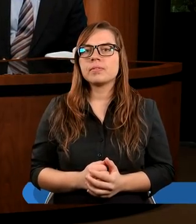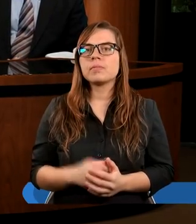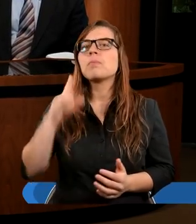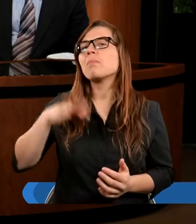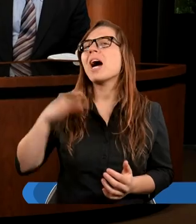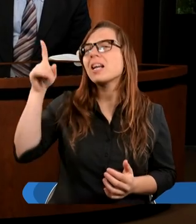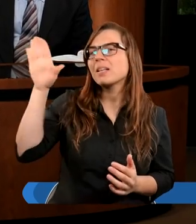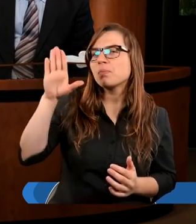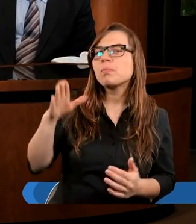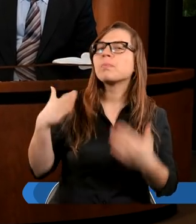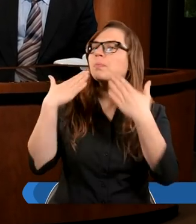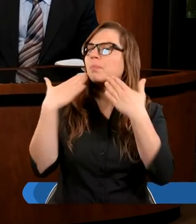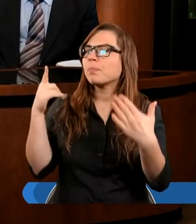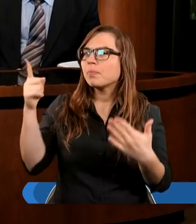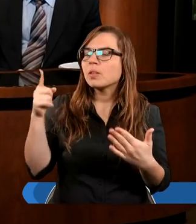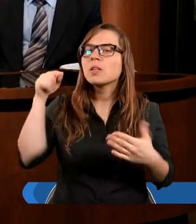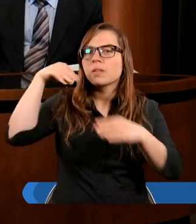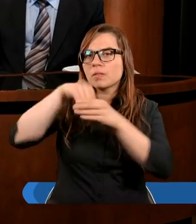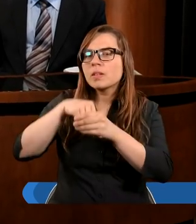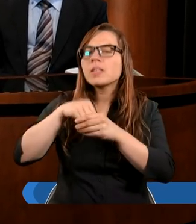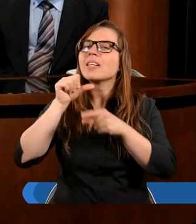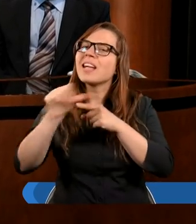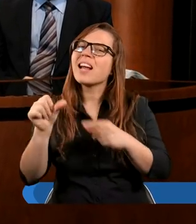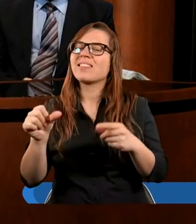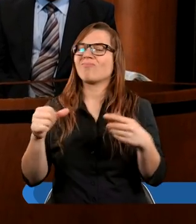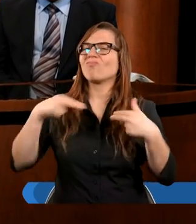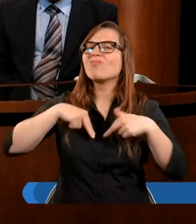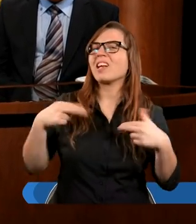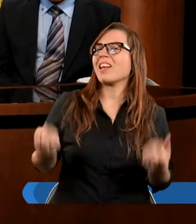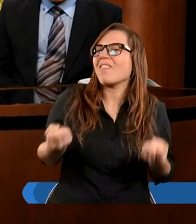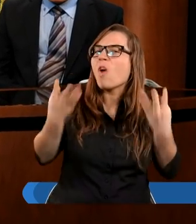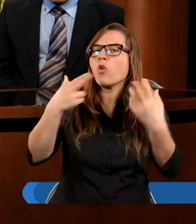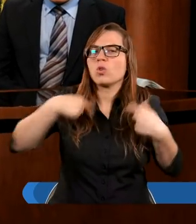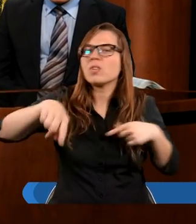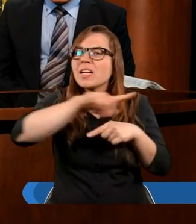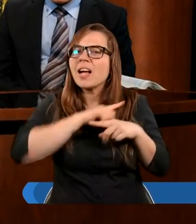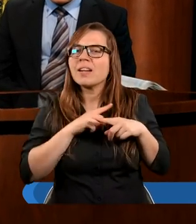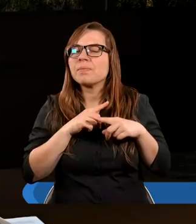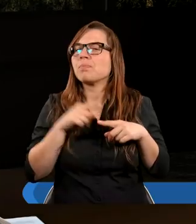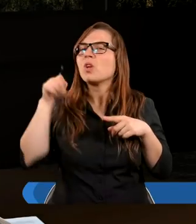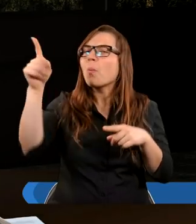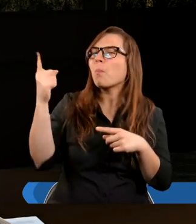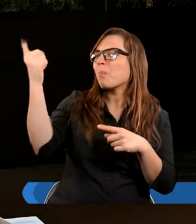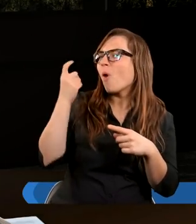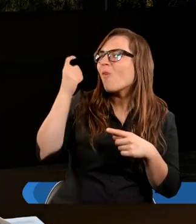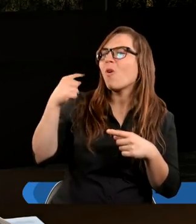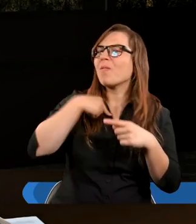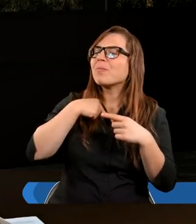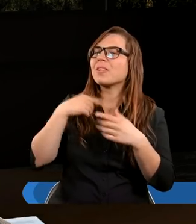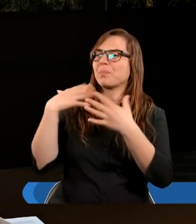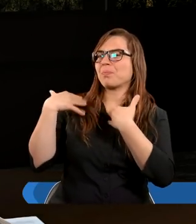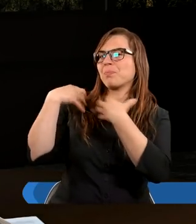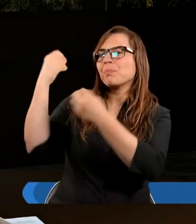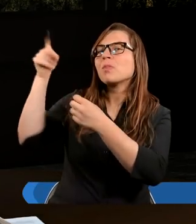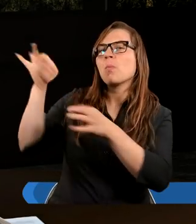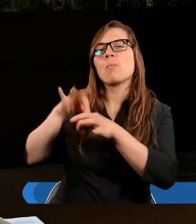Panie Boże, dziękujemy Tobie za to, że jesteś tym, który nas stworzyłeś, tym, który nas powołałeś, tym,